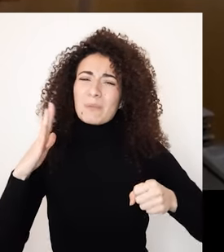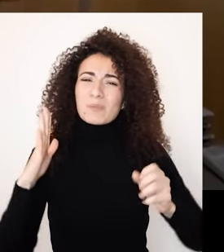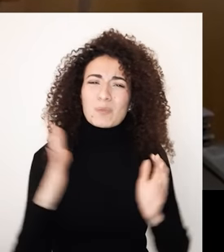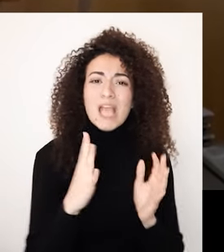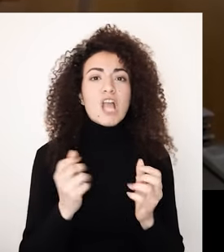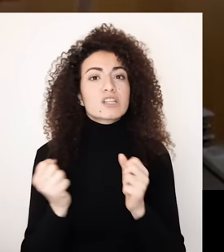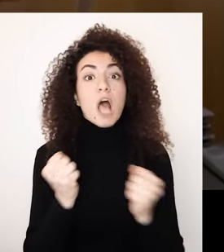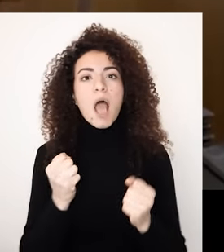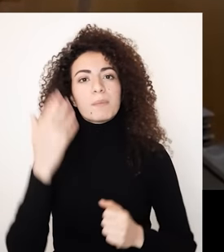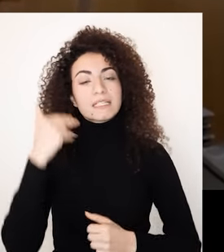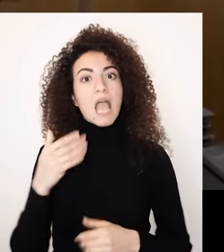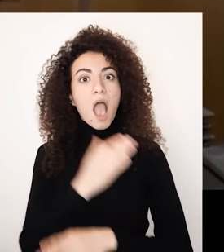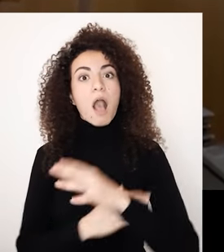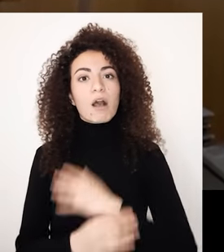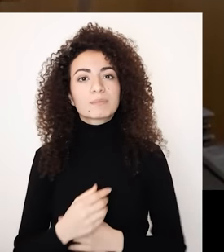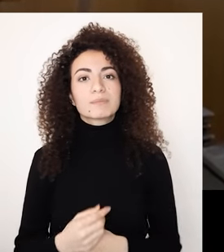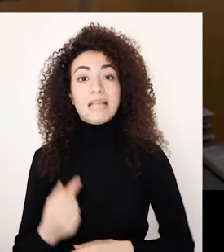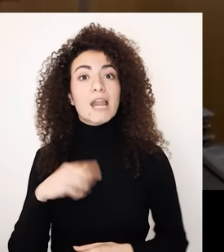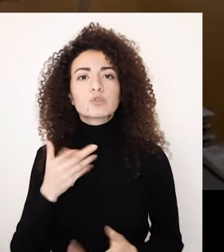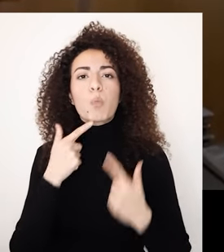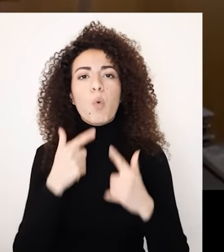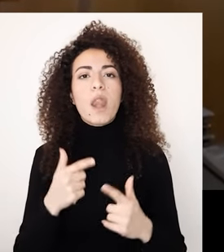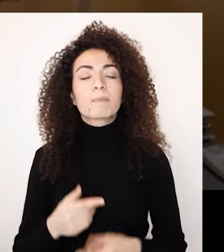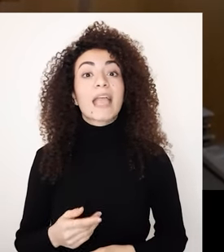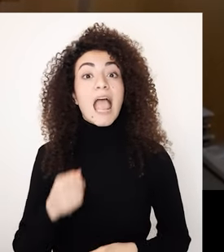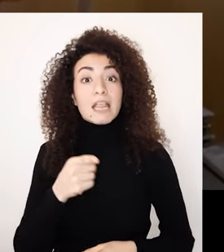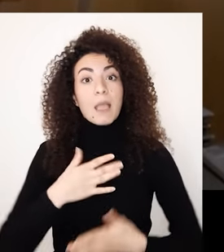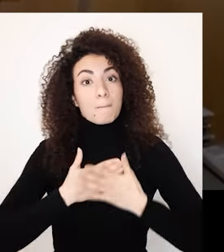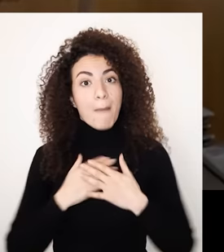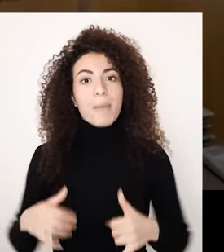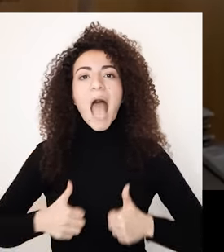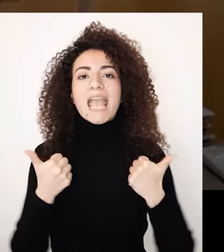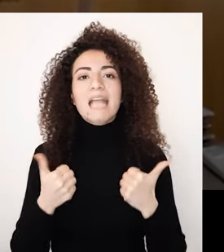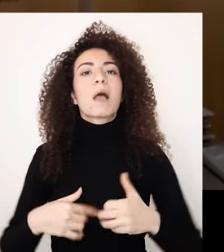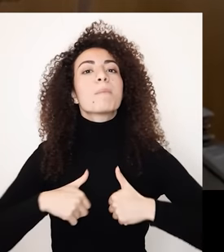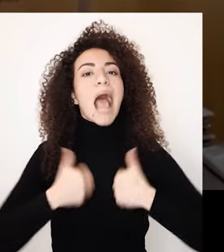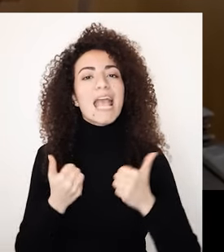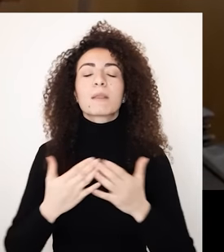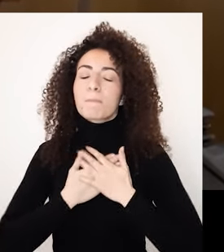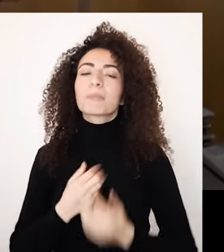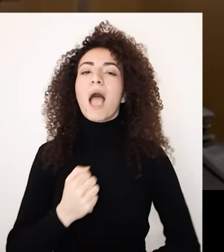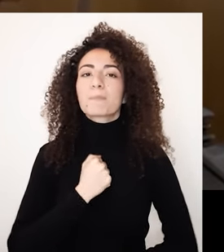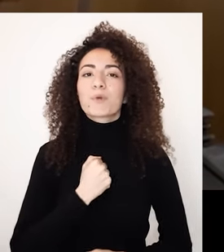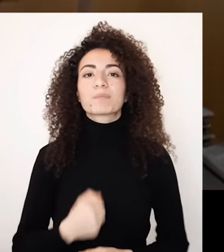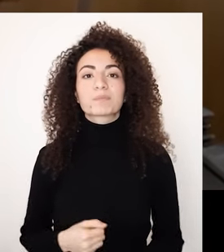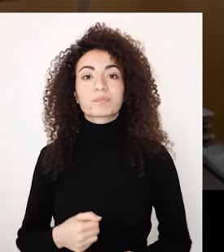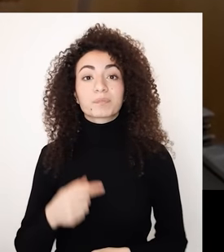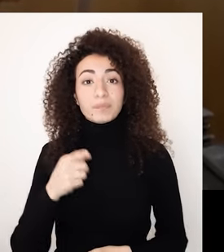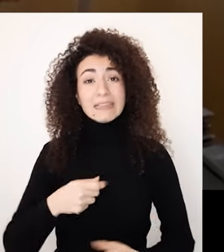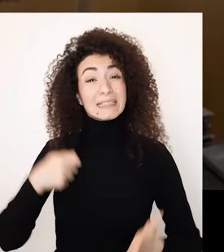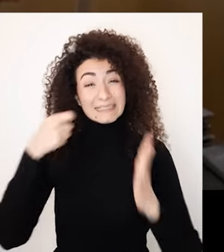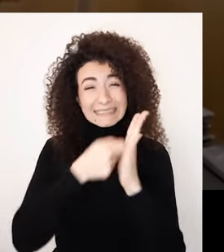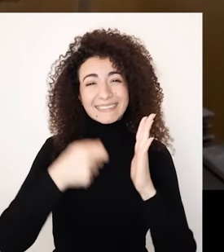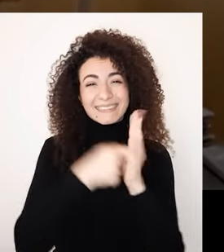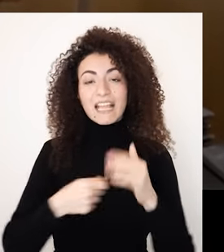الإعاقة رسالتي واللي وجدته إنه كل ما تحبوا الحياة الحياة رح تحبكم وكل ما سعيتوا في الحياة الحياة رح